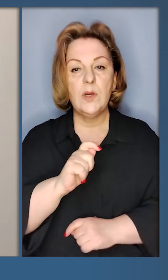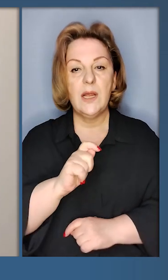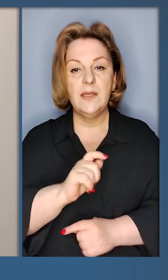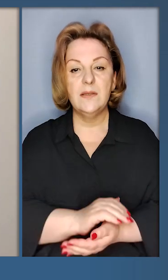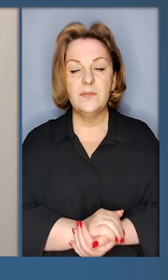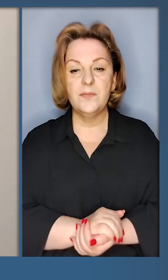Слава Україні!